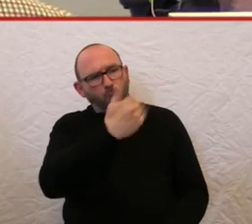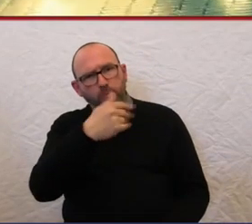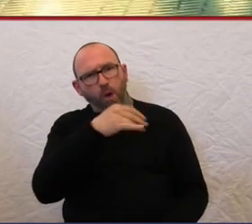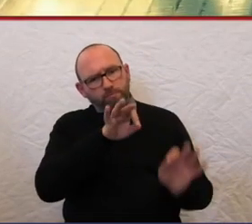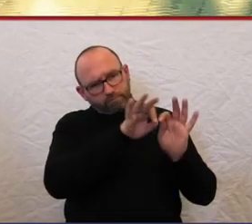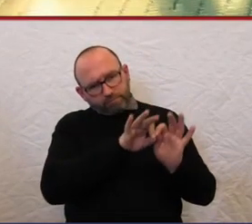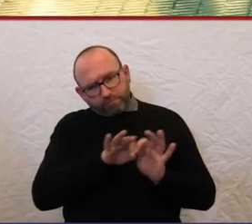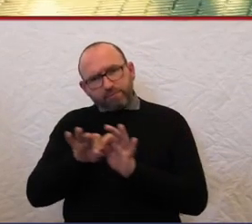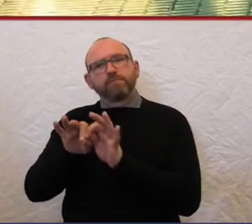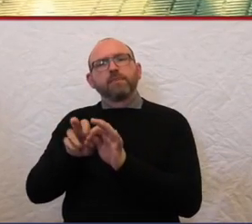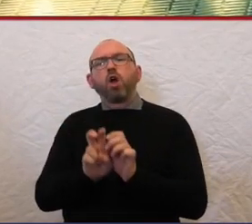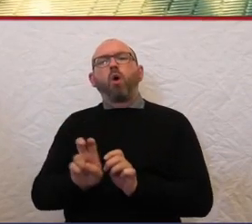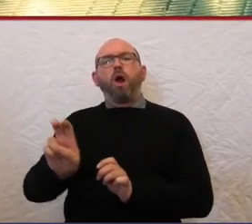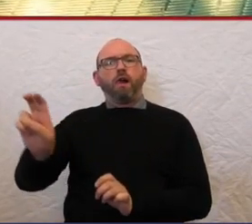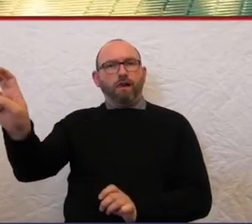Rolltreppe.